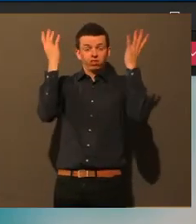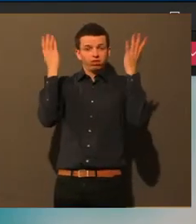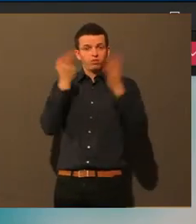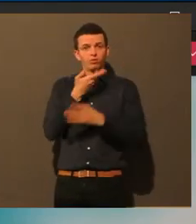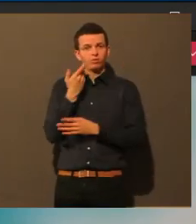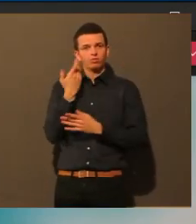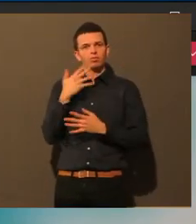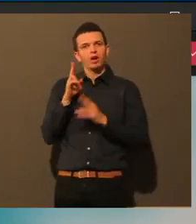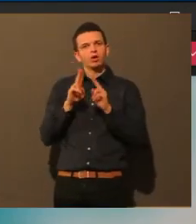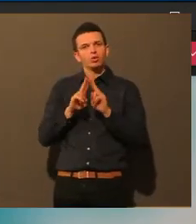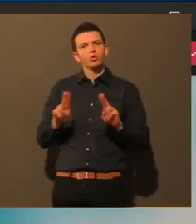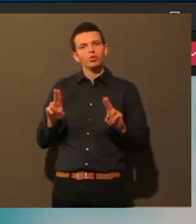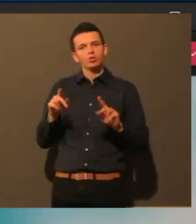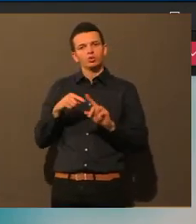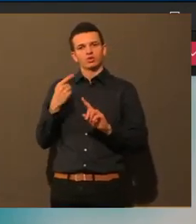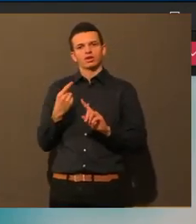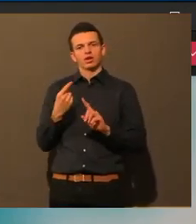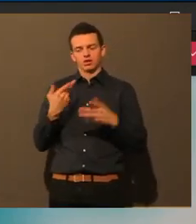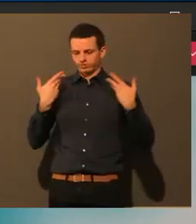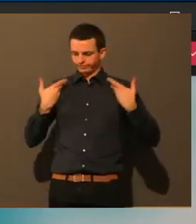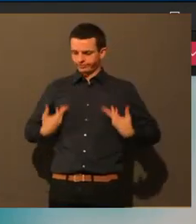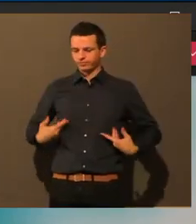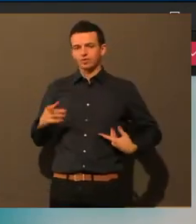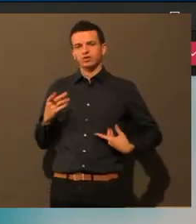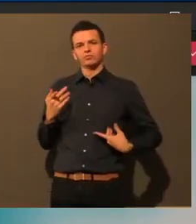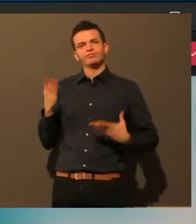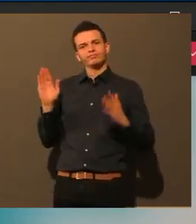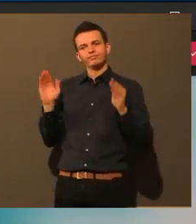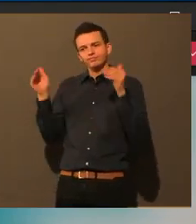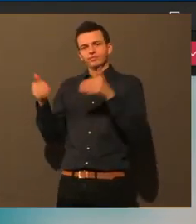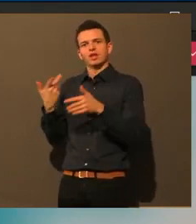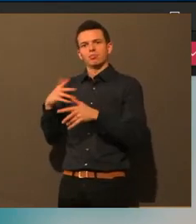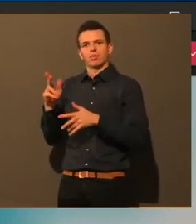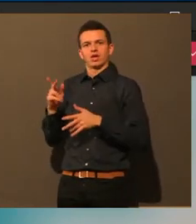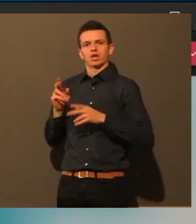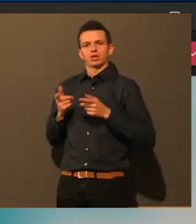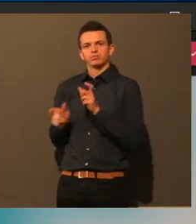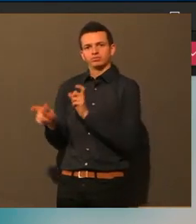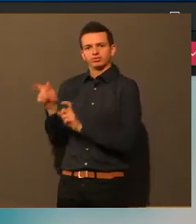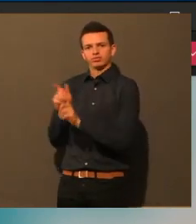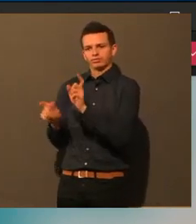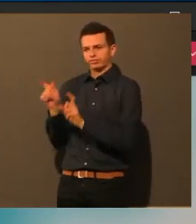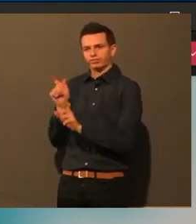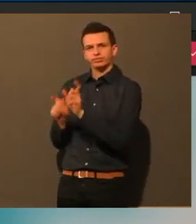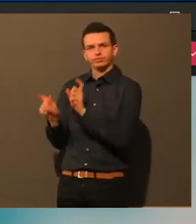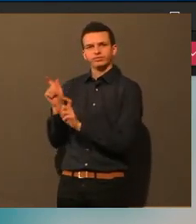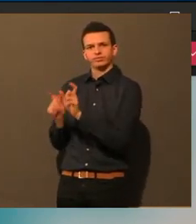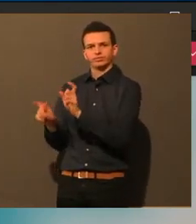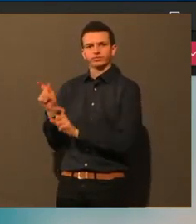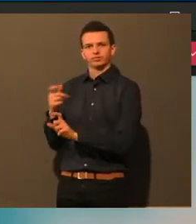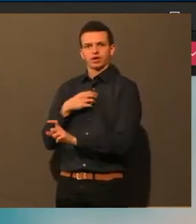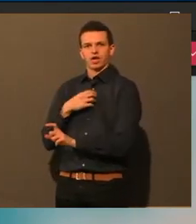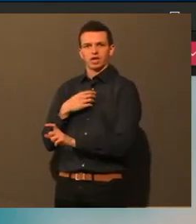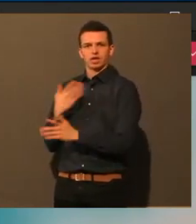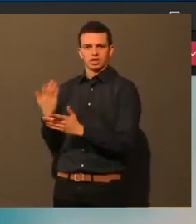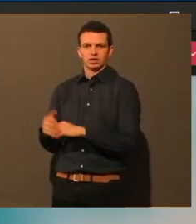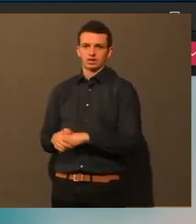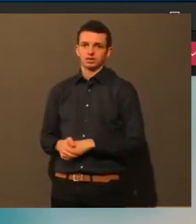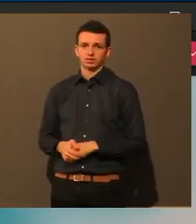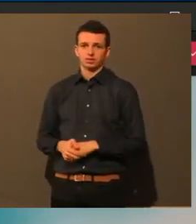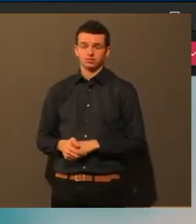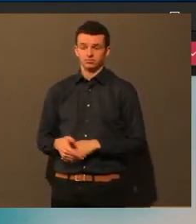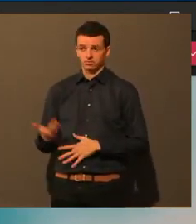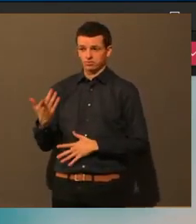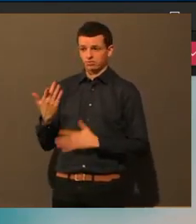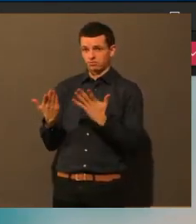schneller aufbaut, also, genau, das wäre so mein Vorschlag. Vielleicht kann der Herr Dr. Wiedmer ganz kurz was sagen,